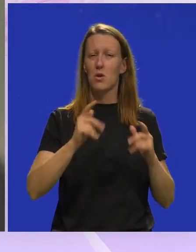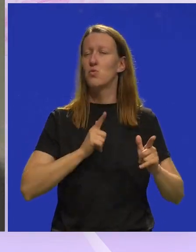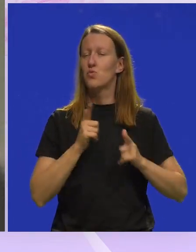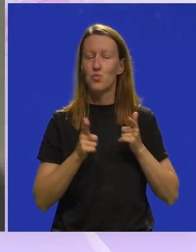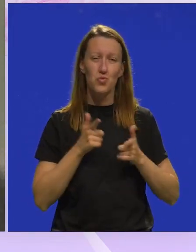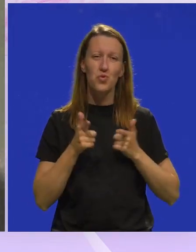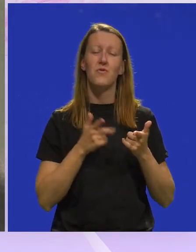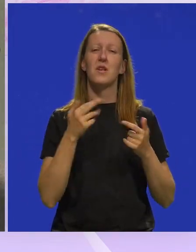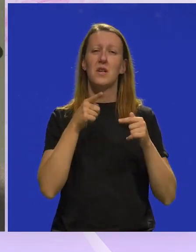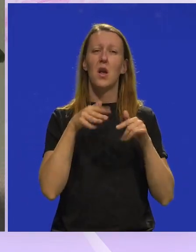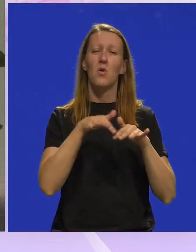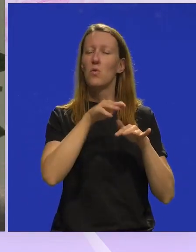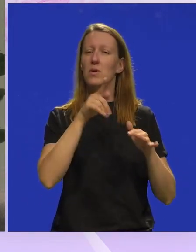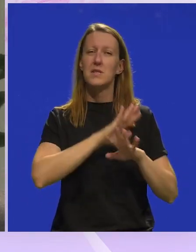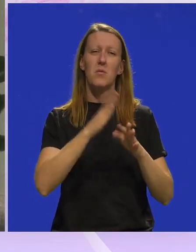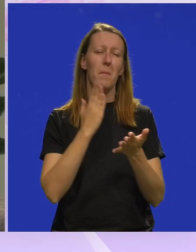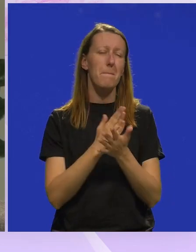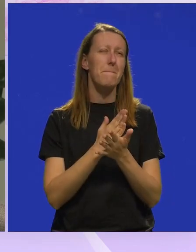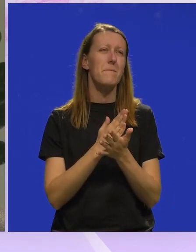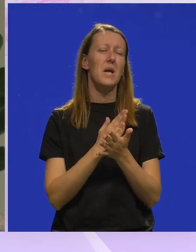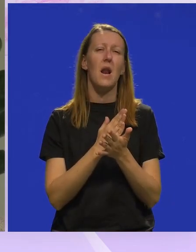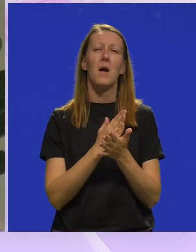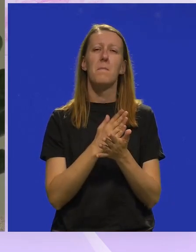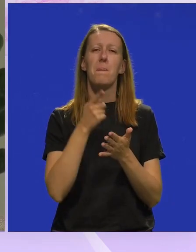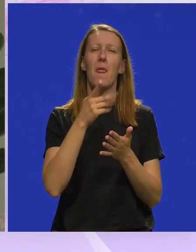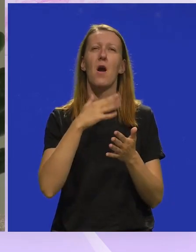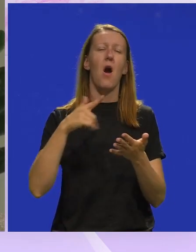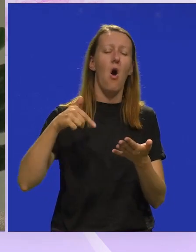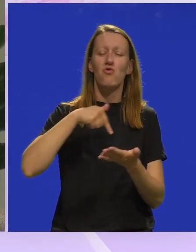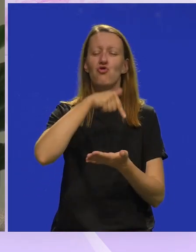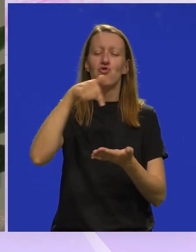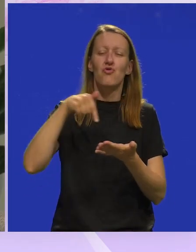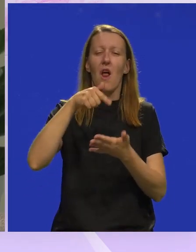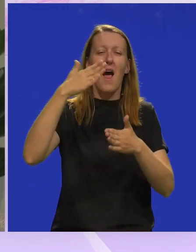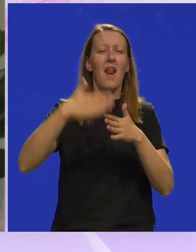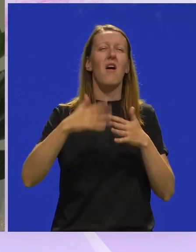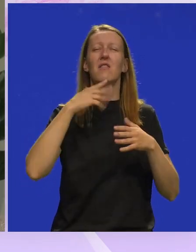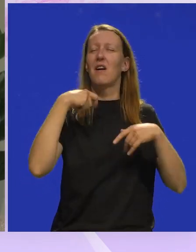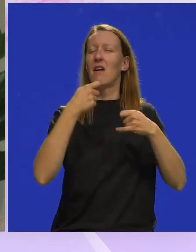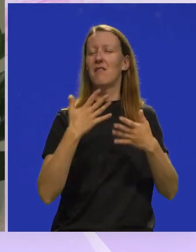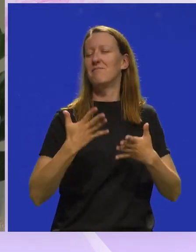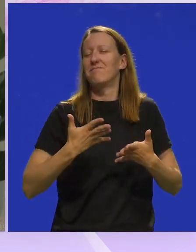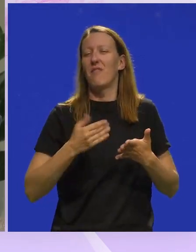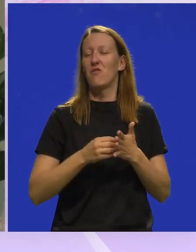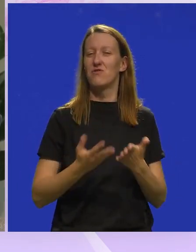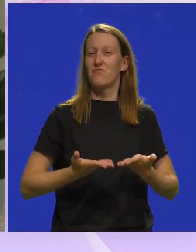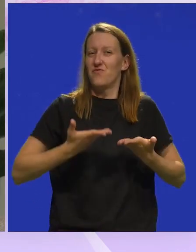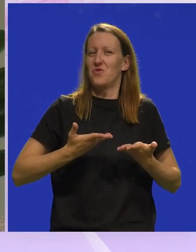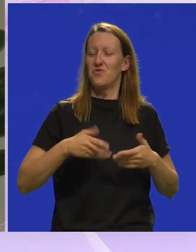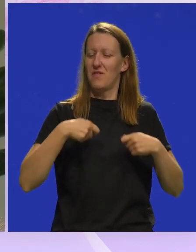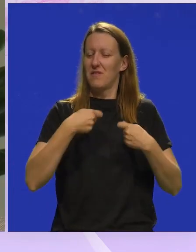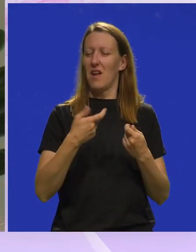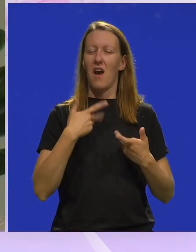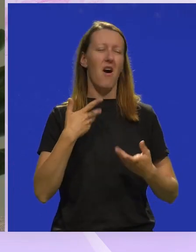uživali. I ta publika nam je samo bila onak šlag na kraju, koji nam je samo dao još više